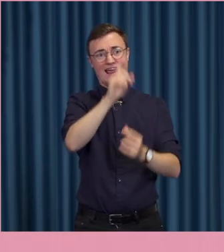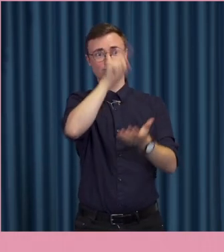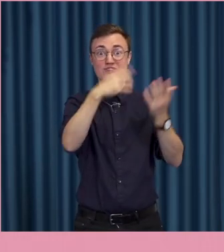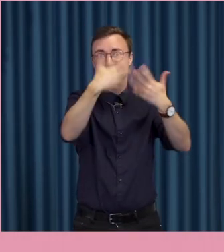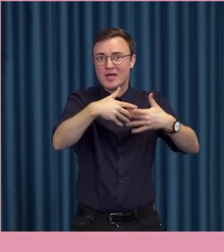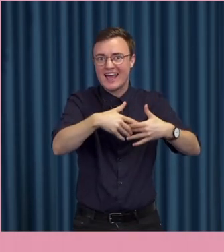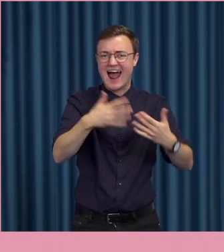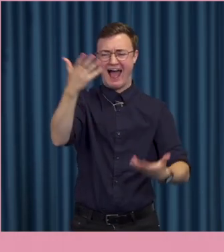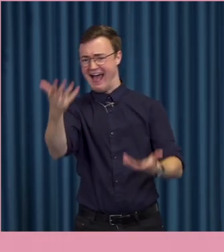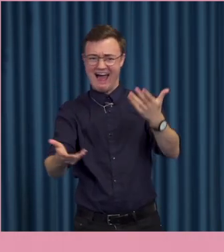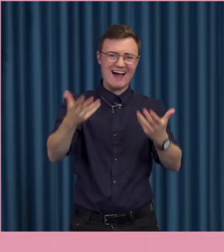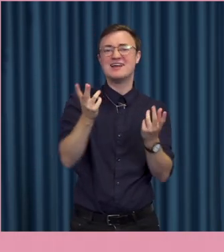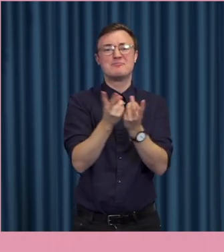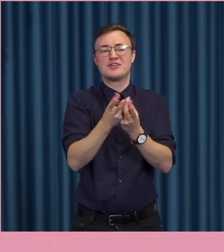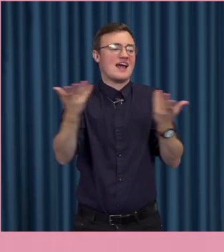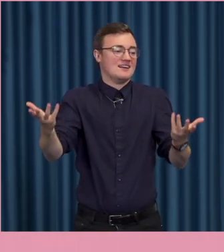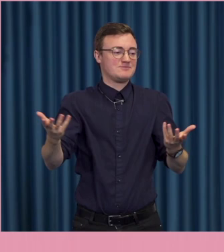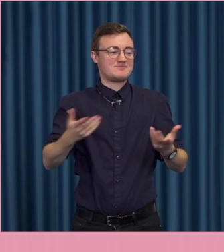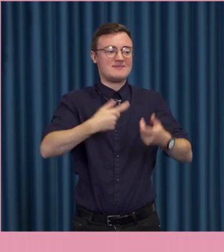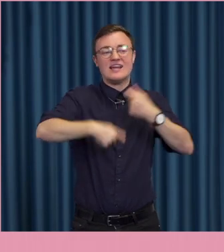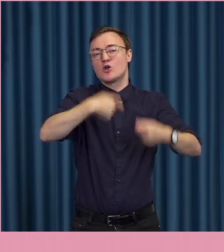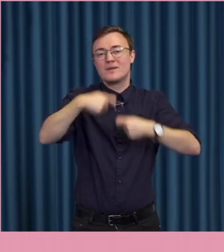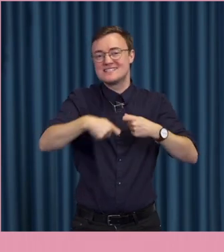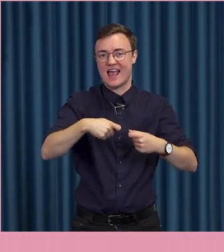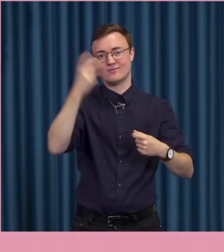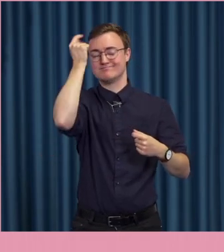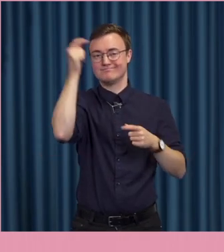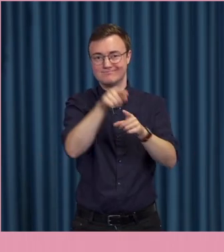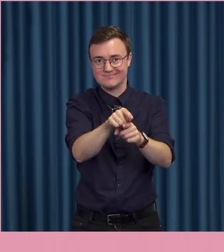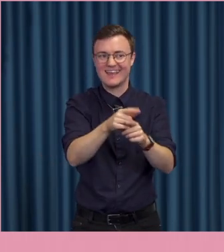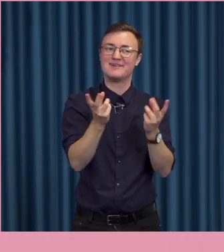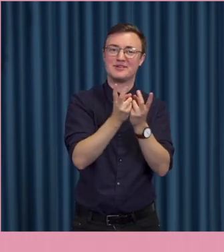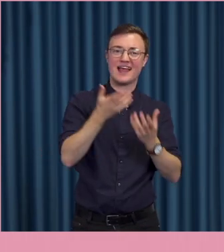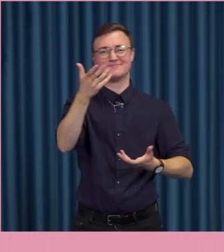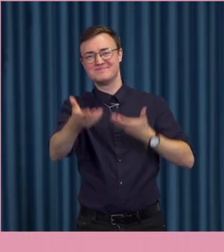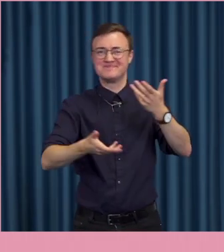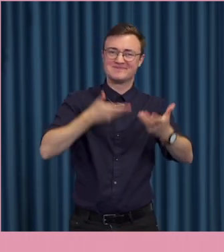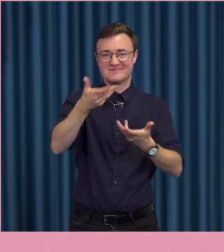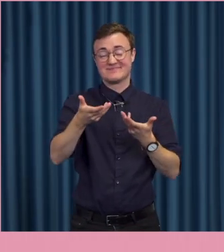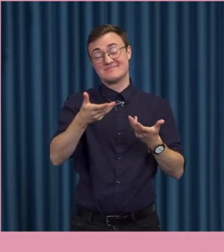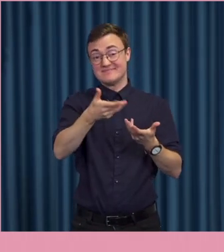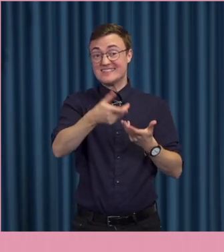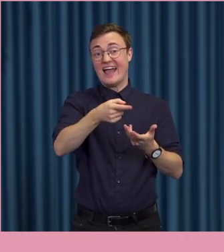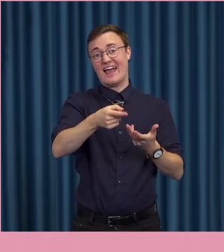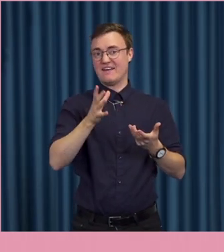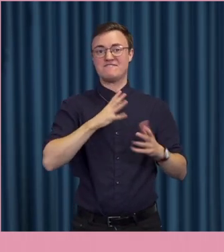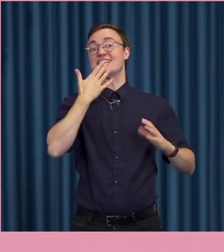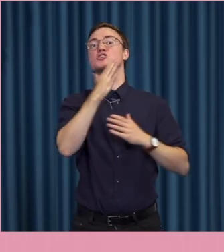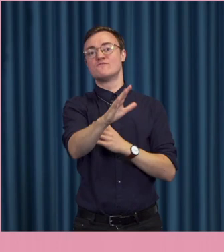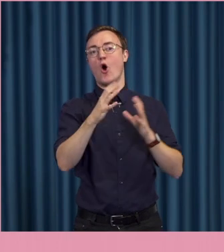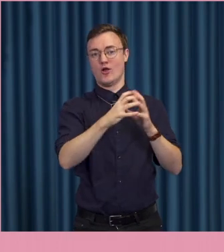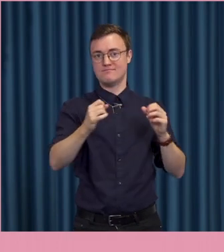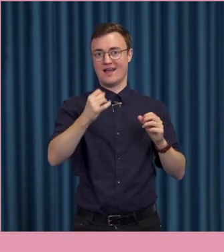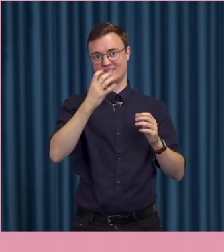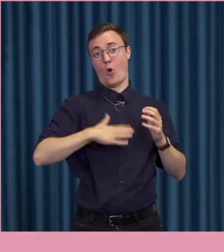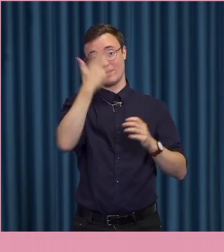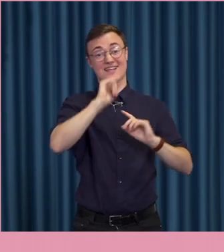Så här finns ju inga svar. Men där kanske vi kan se en viss utveckling. Jag tror nog egentligen mest